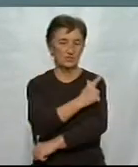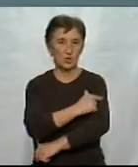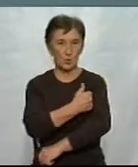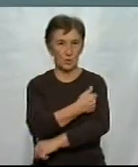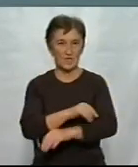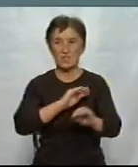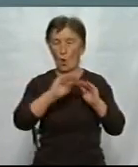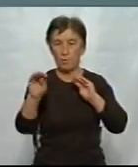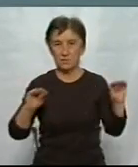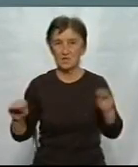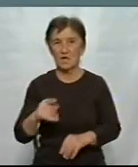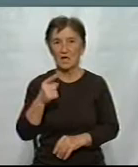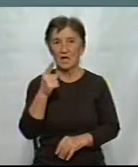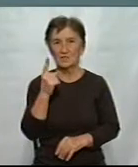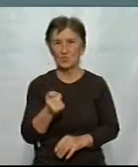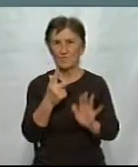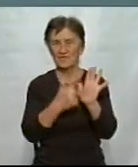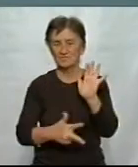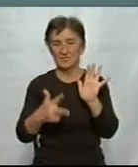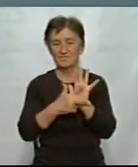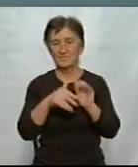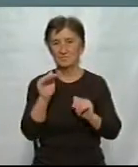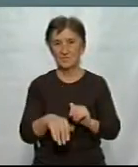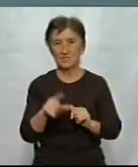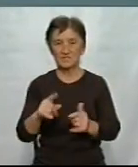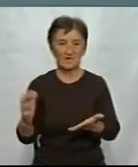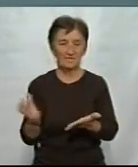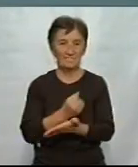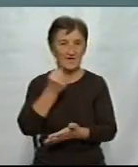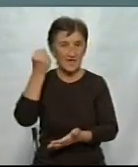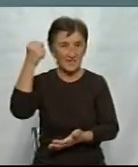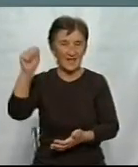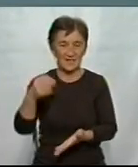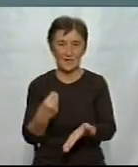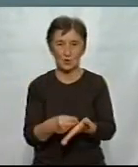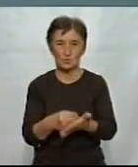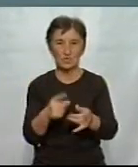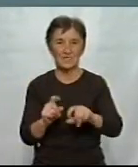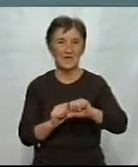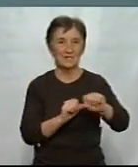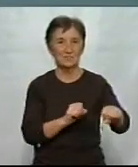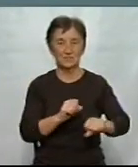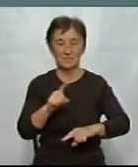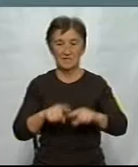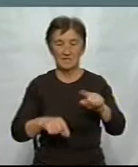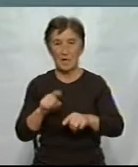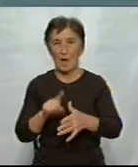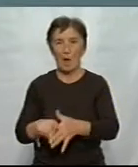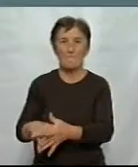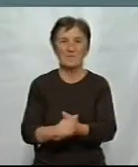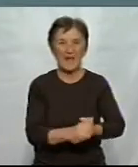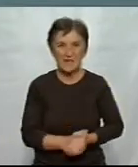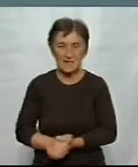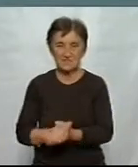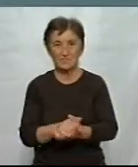обладнання – 188 тисяч гривень. Ці гроші виграли представники громадської організації «Захисників вітчизни» і «Бойове братерство» під час